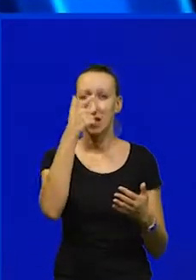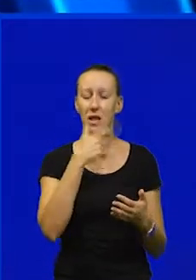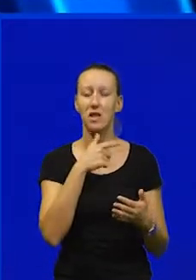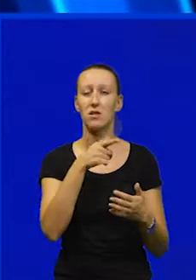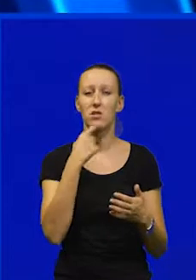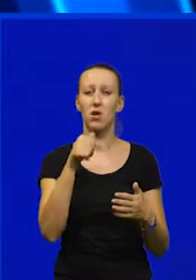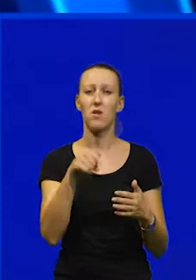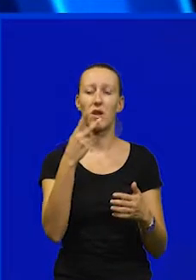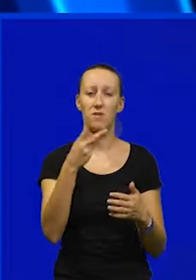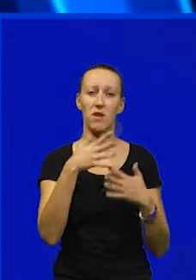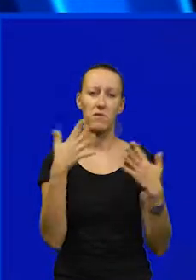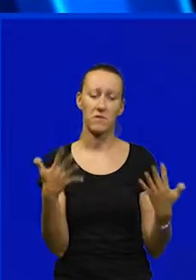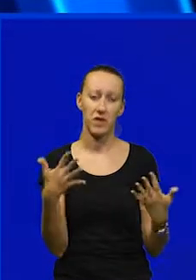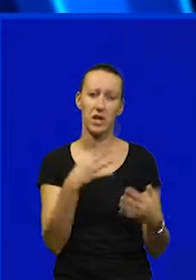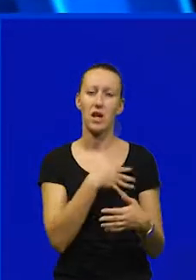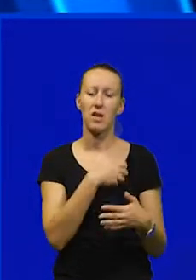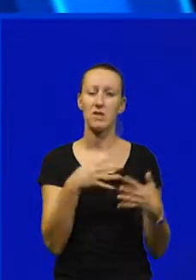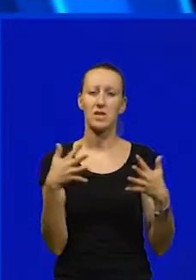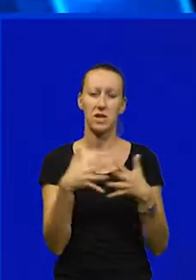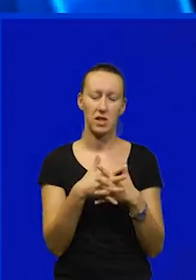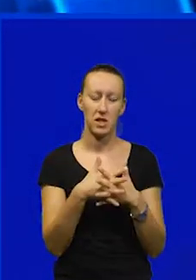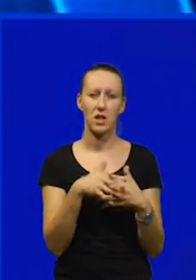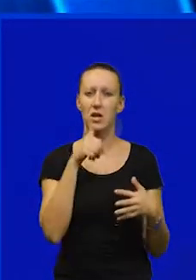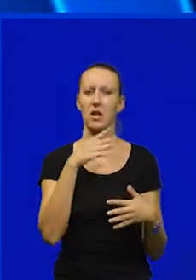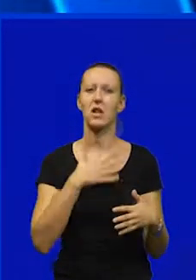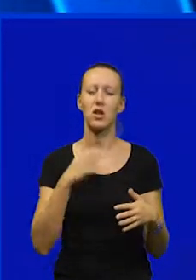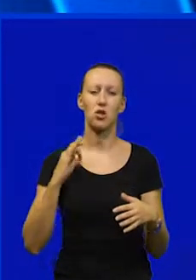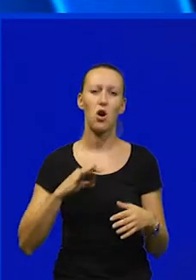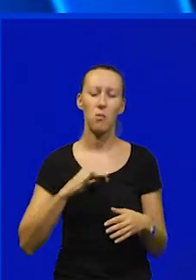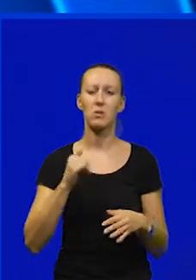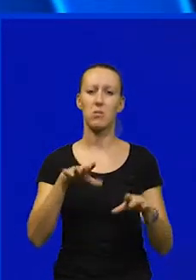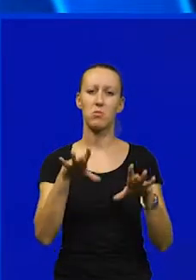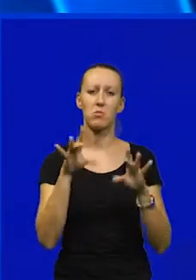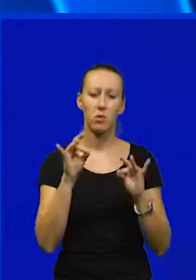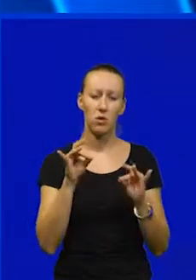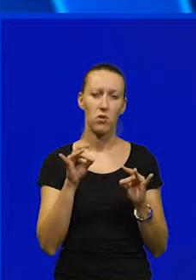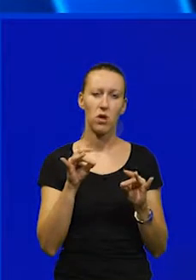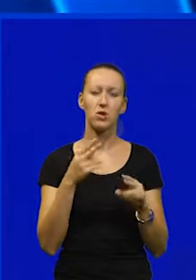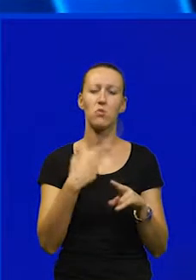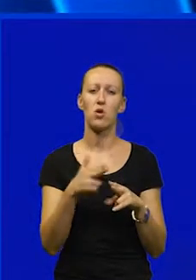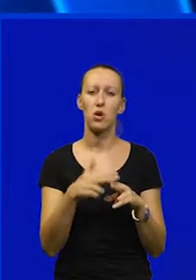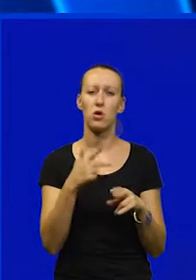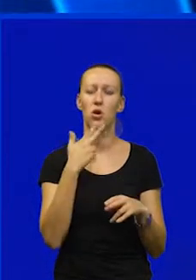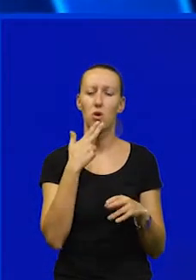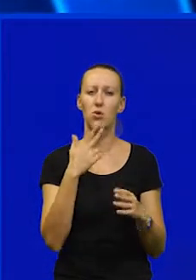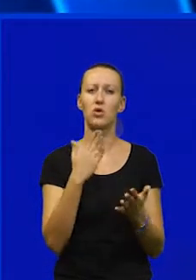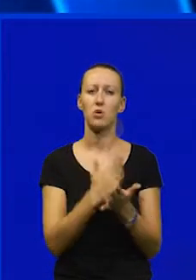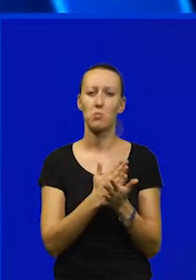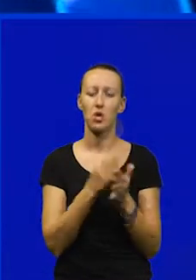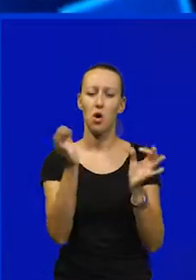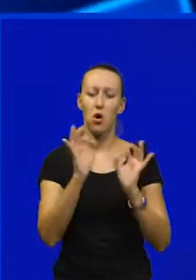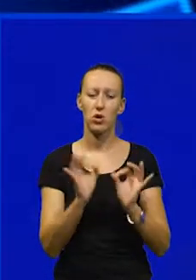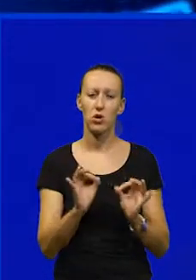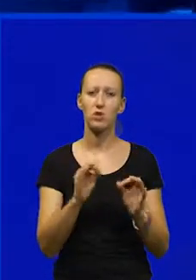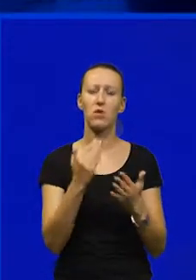pitanja za ova dva velika Hrvatska grada i naše obaveza da pronađemo rješenje koje će biti održivo